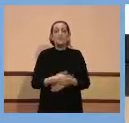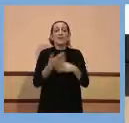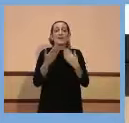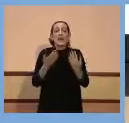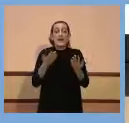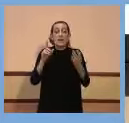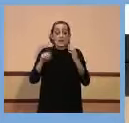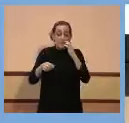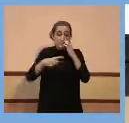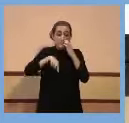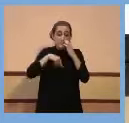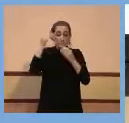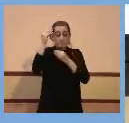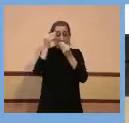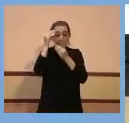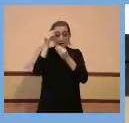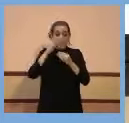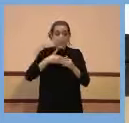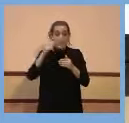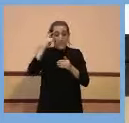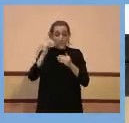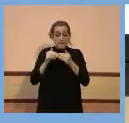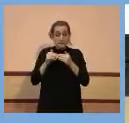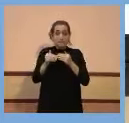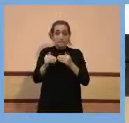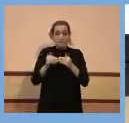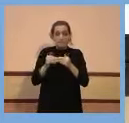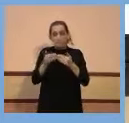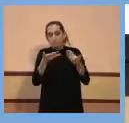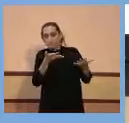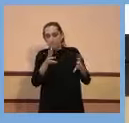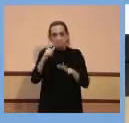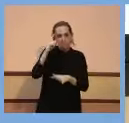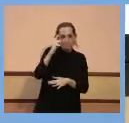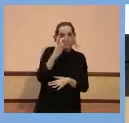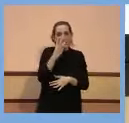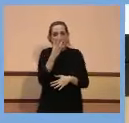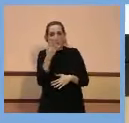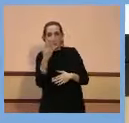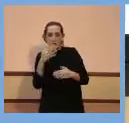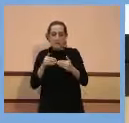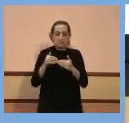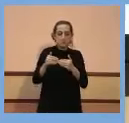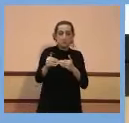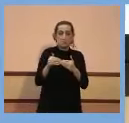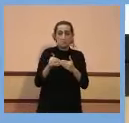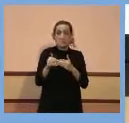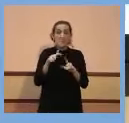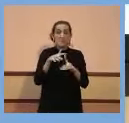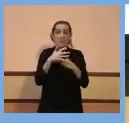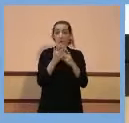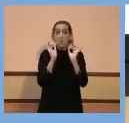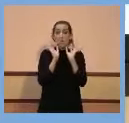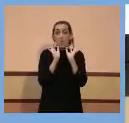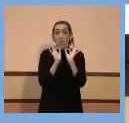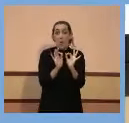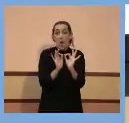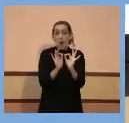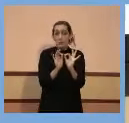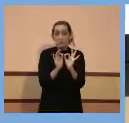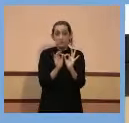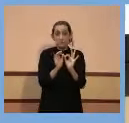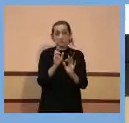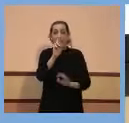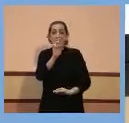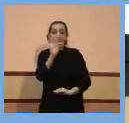També preveiem que en aquests propers dies, com sempre, 3-4 propers dies, estarem en aquesta situació, amb un RT